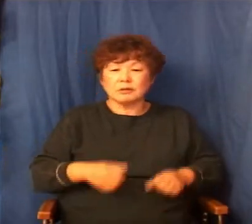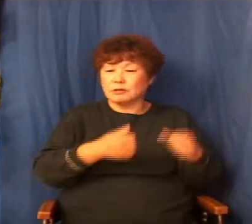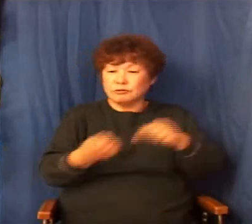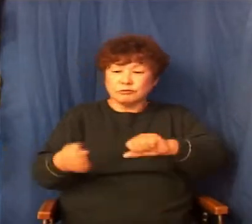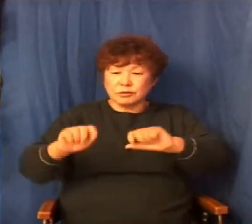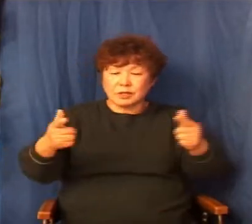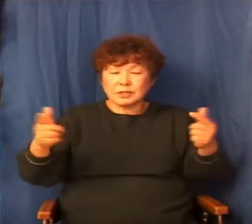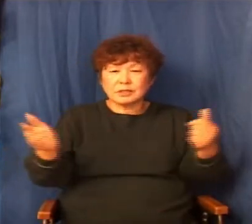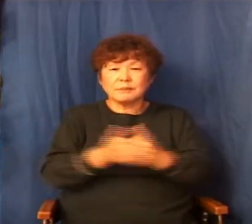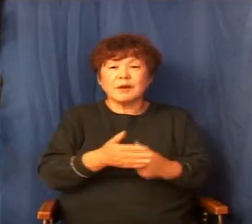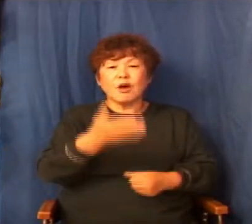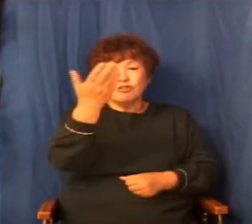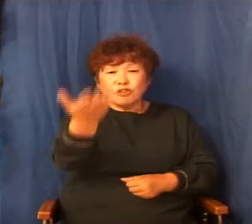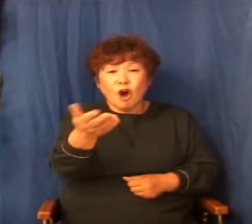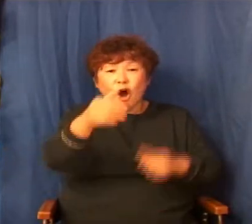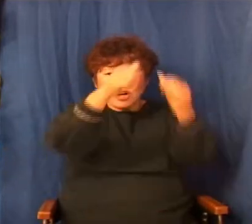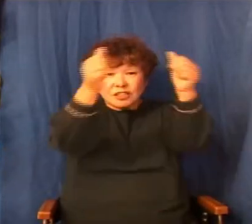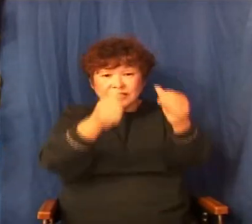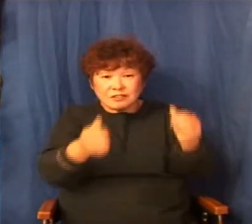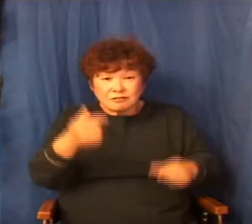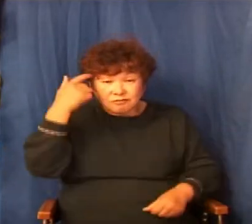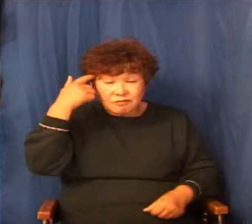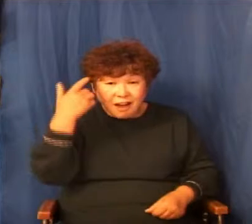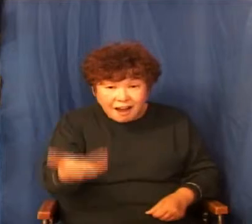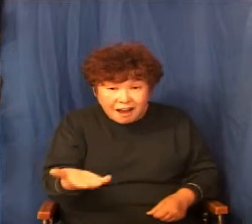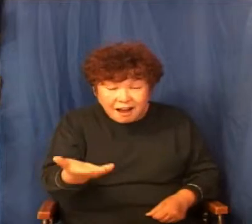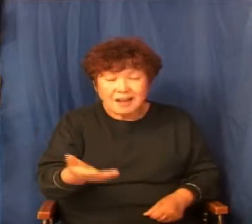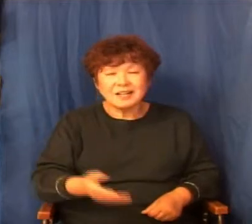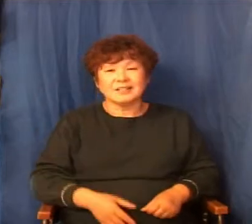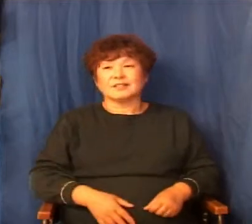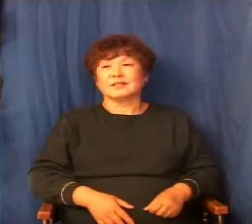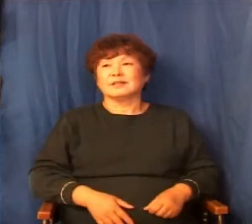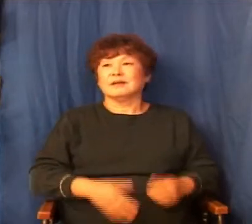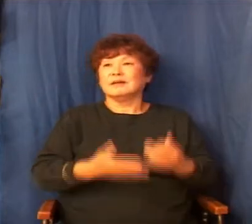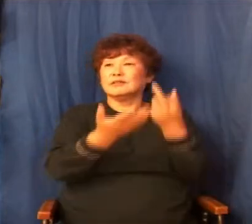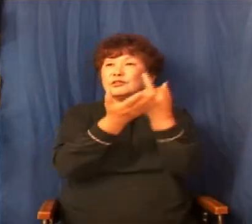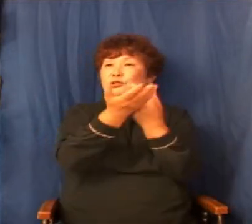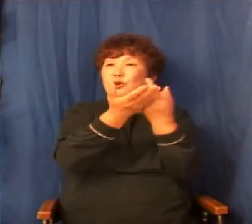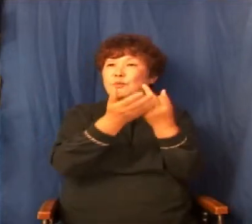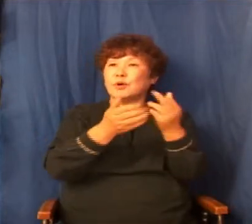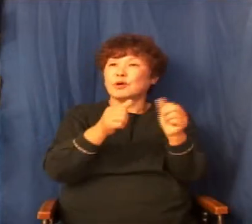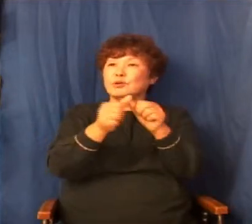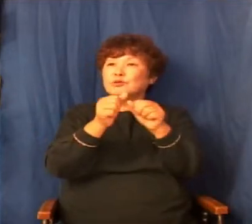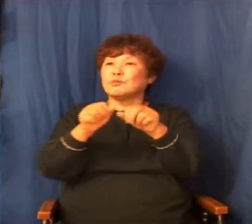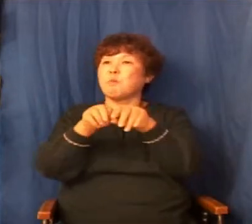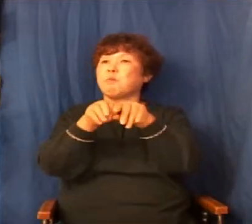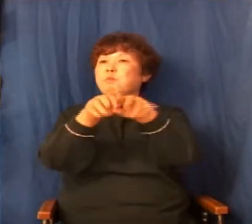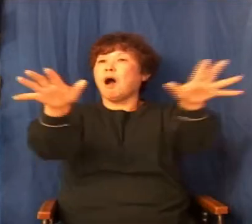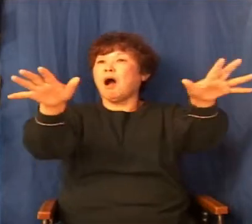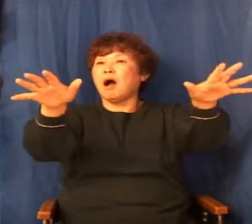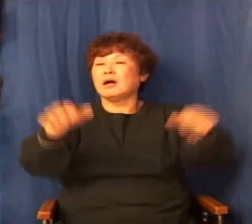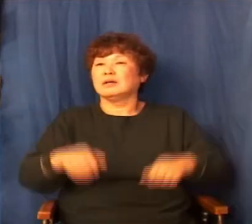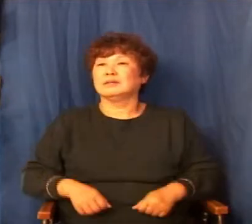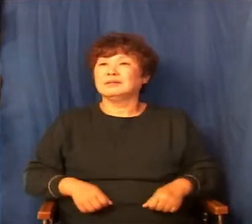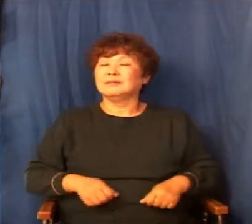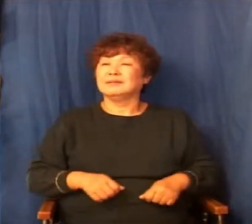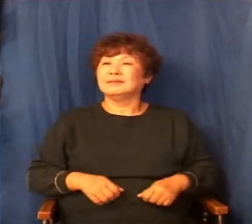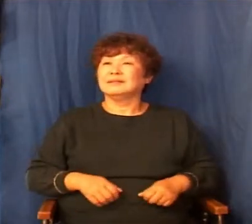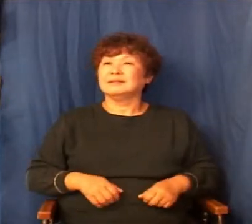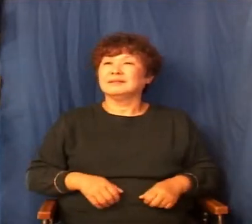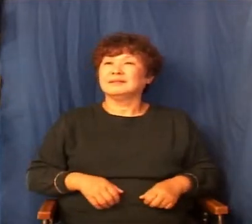그 섬에 소문이 쫙 나는 거예요 뱀에 그 뱀에 우리나라로 치면